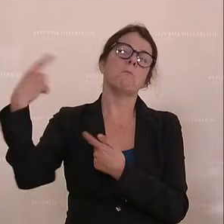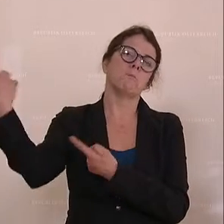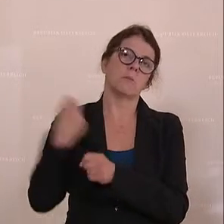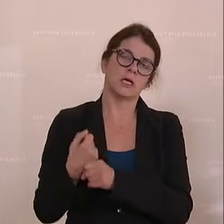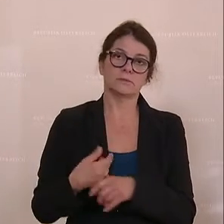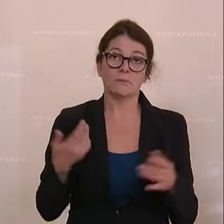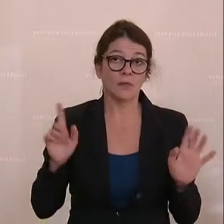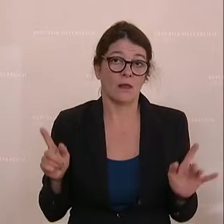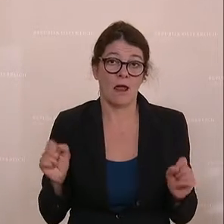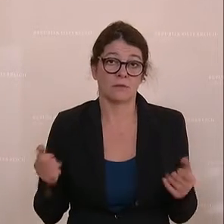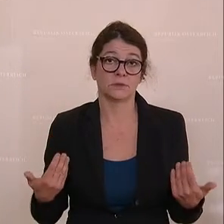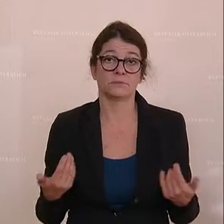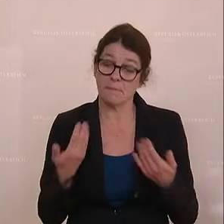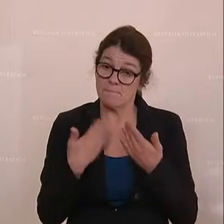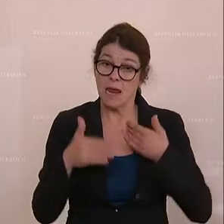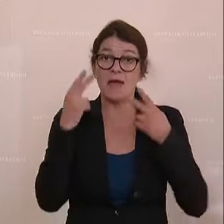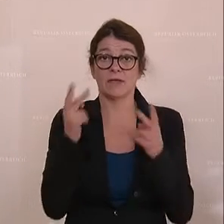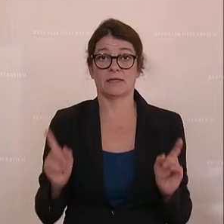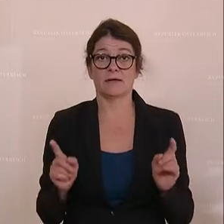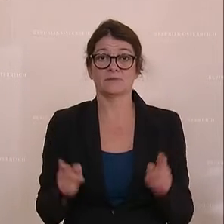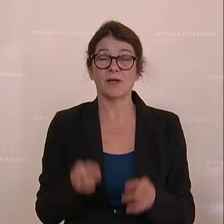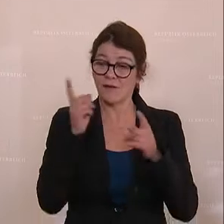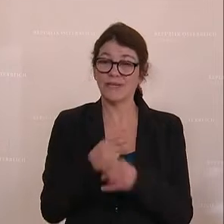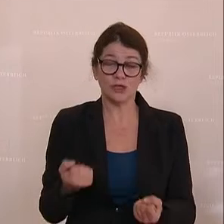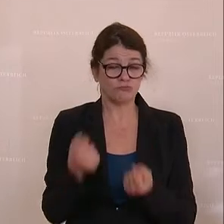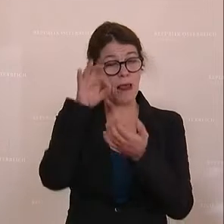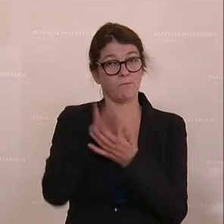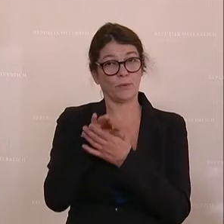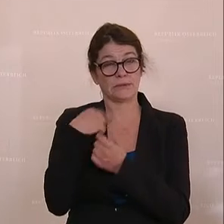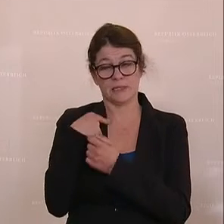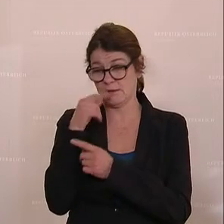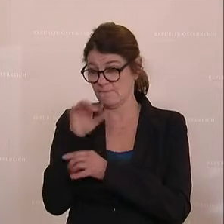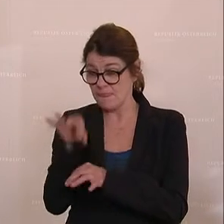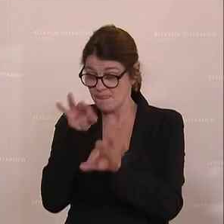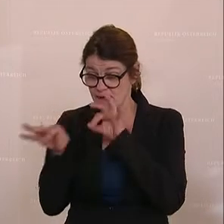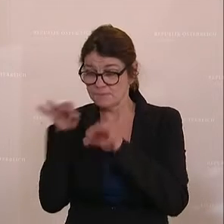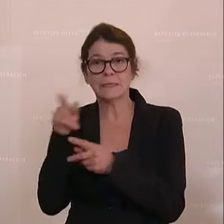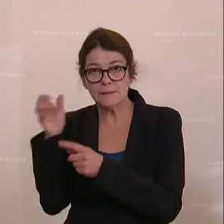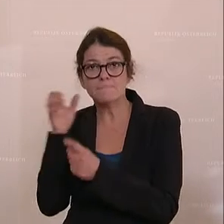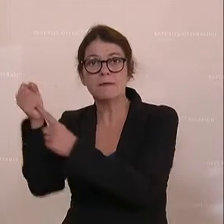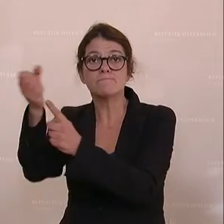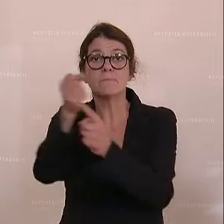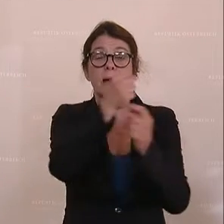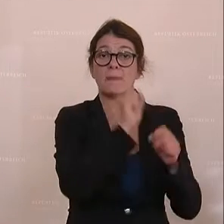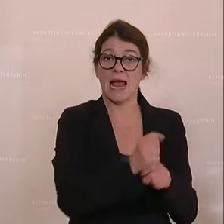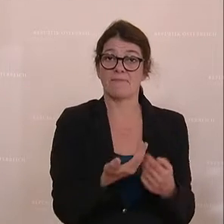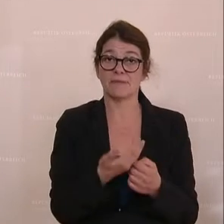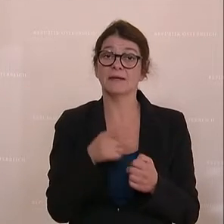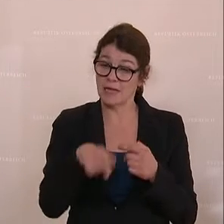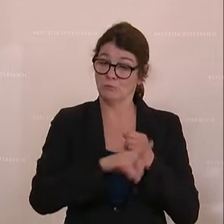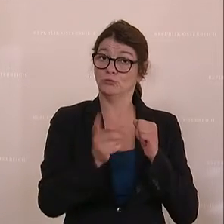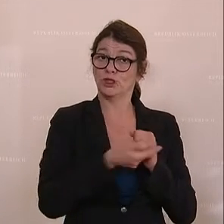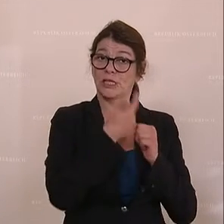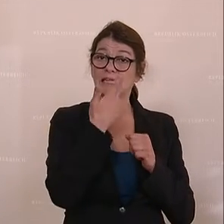Umso wichtiger sind daher diese gezielten Schwerpunktsetzungen in diesem Budget 2023 umtreffsicher,